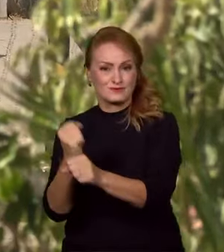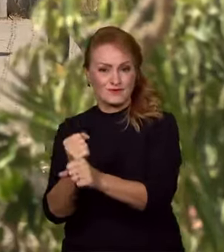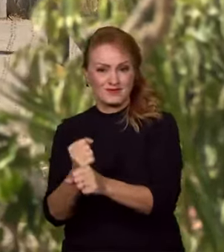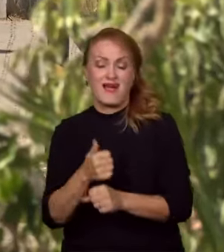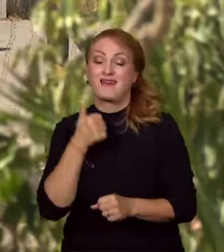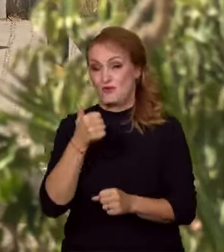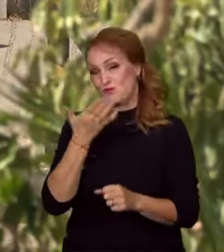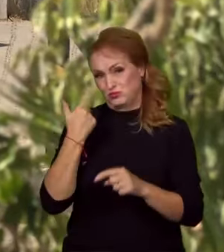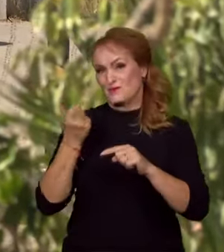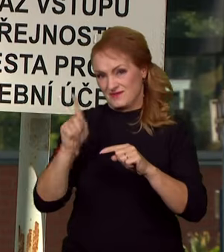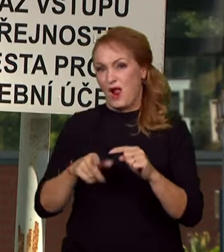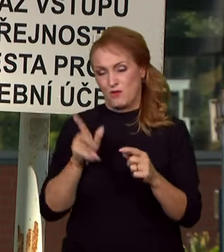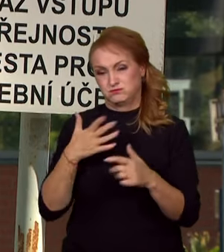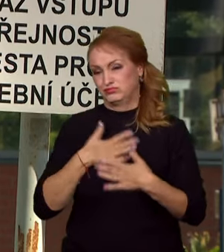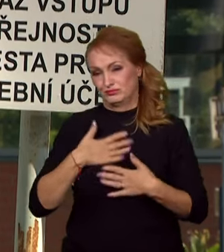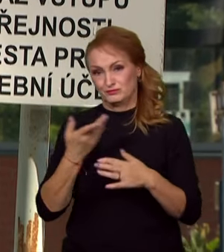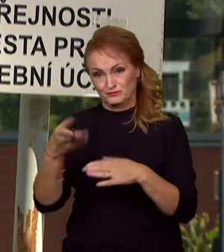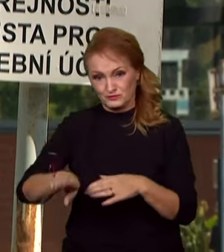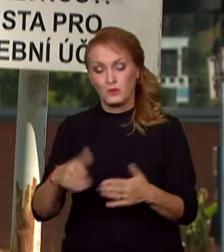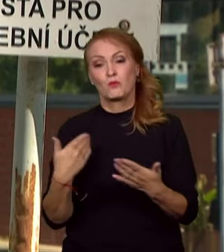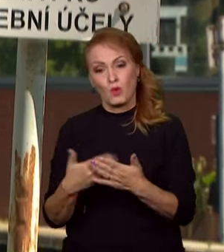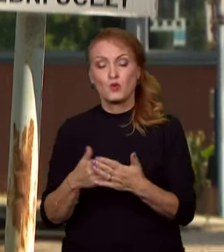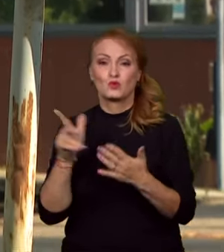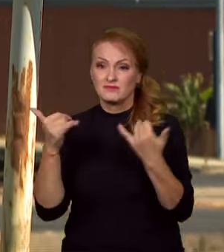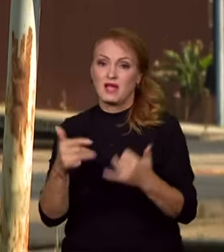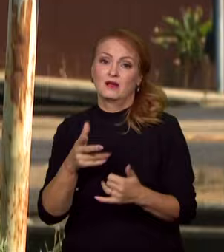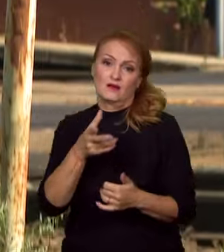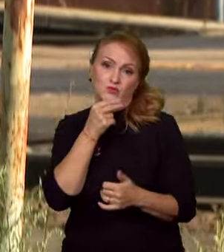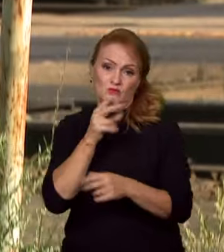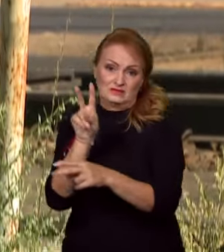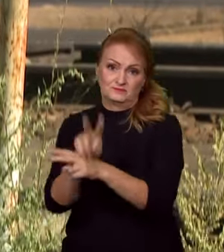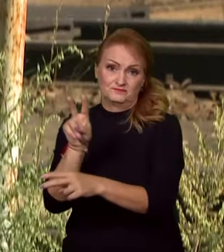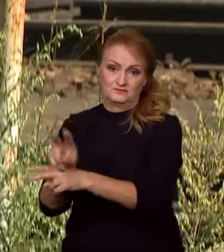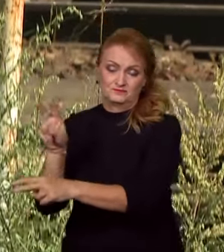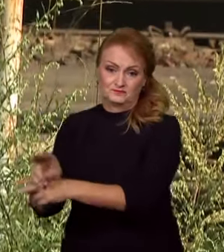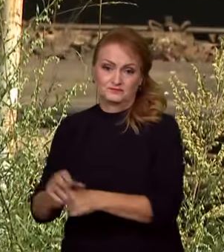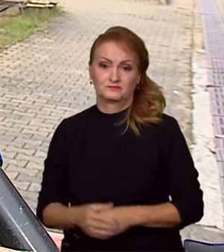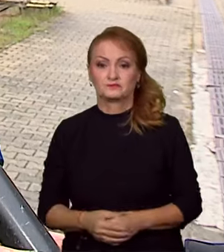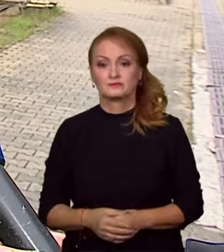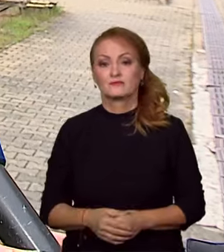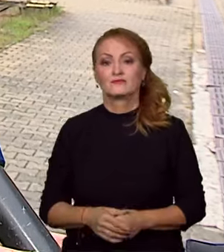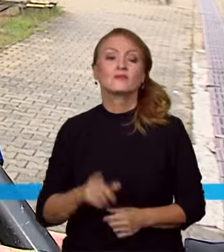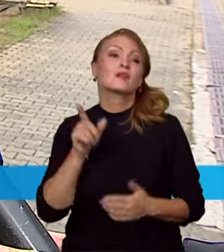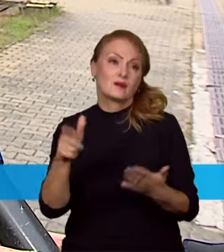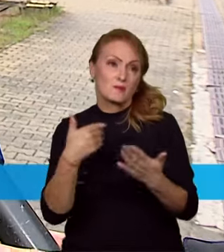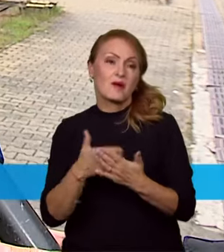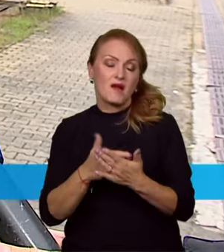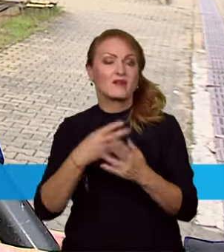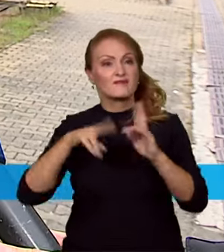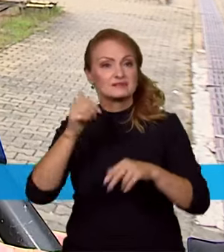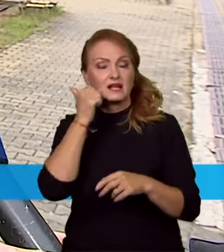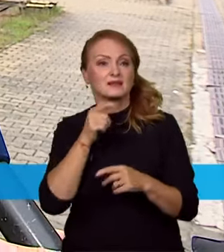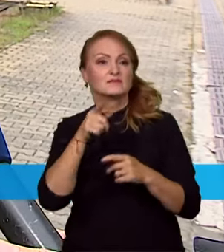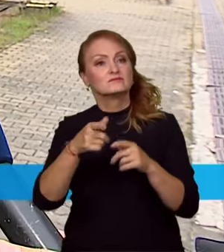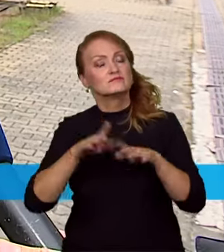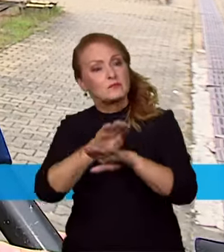proto tam policisté začaly v létě vysílat hlídky. Aktuálně místo plavců, kteří chodí se zde koupat do místního lomu, máme problém například